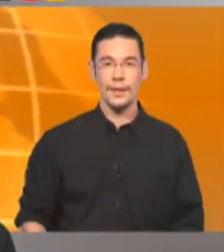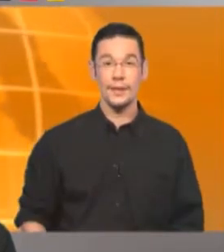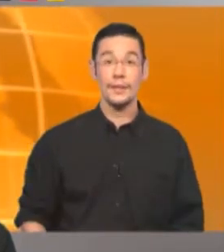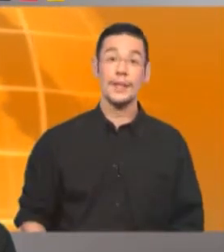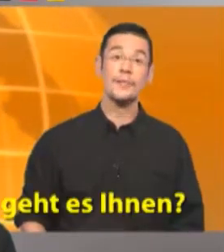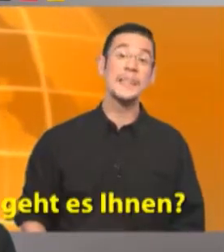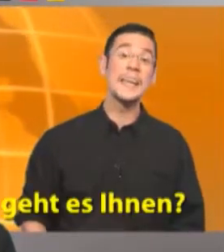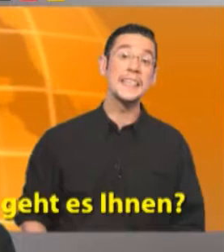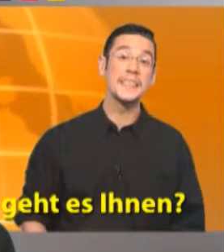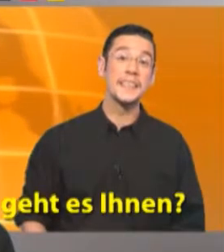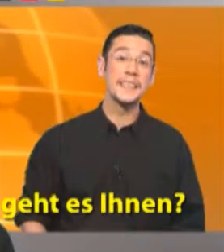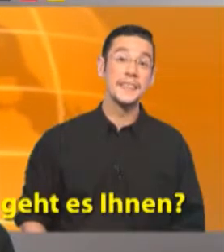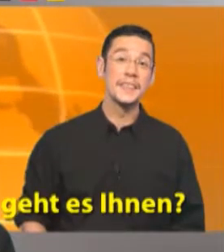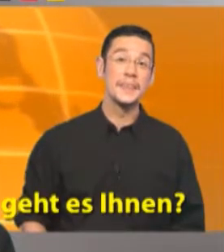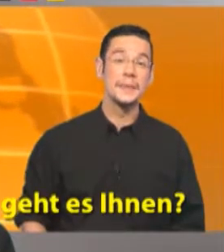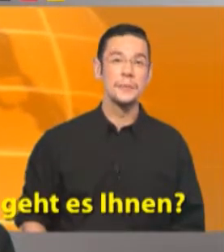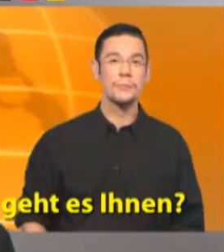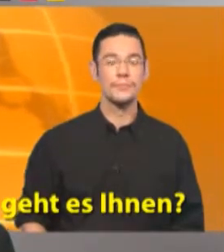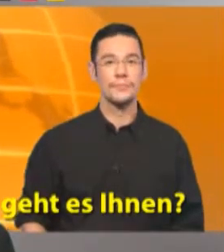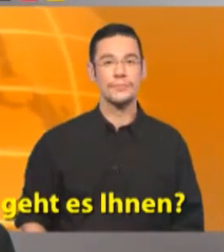Wie geht es Ihnen?